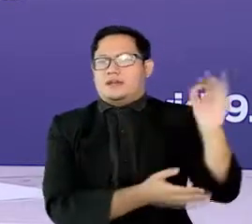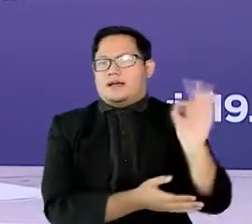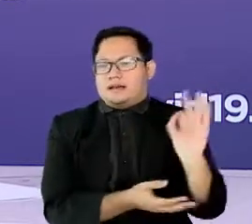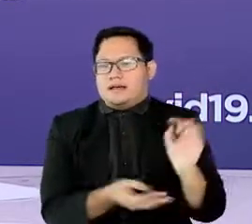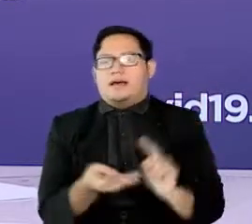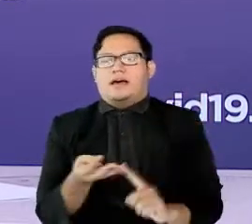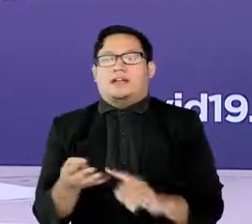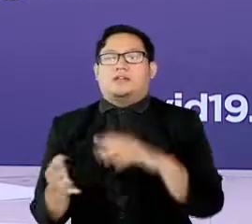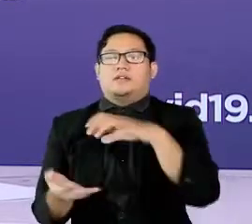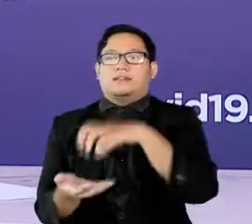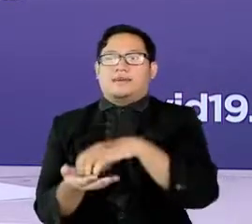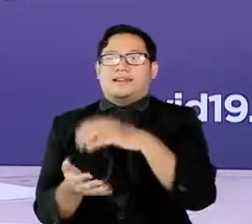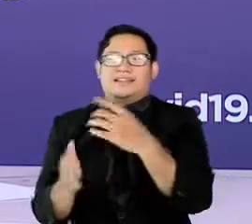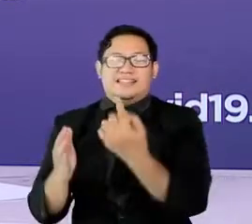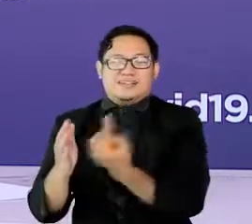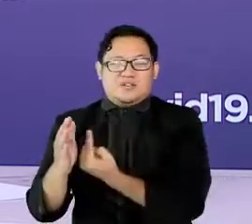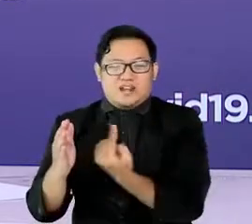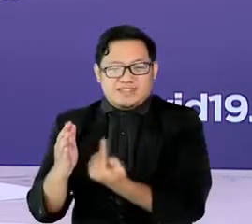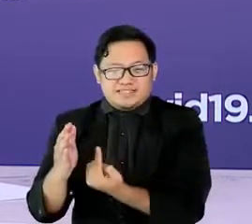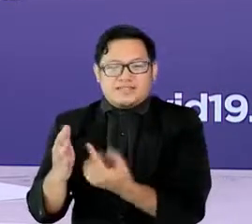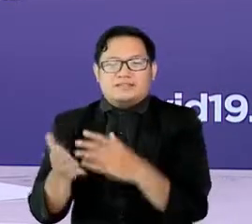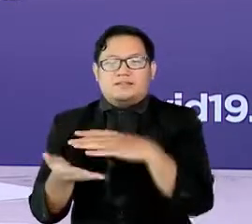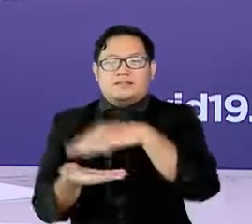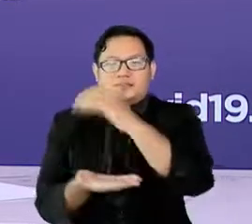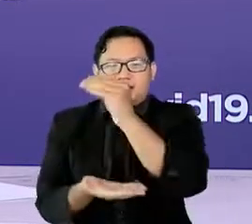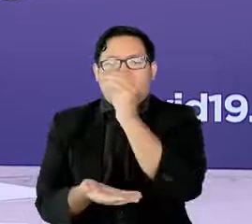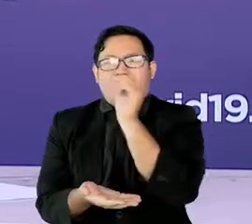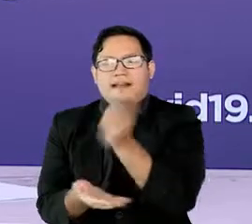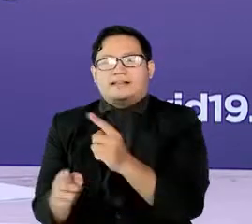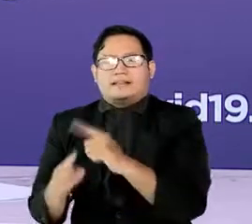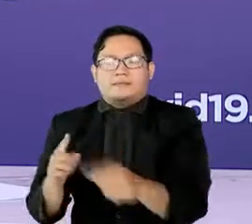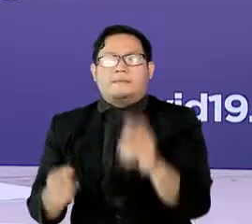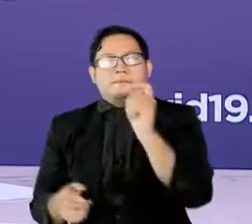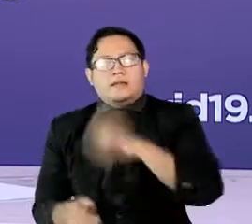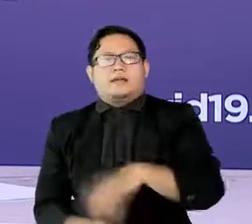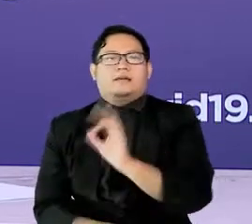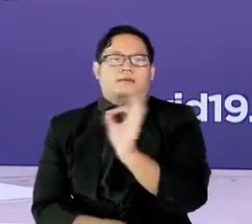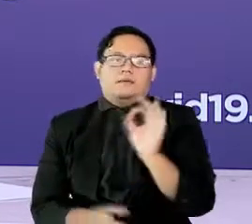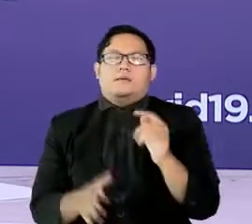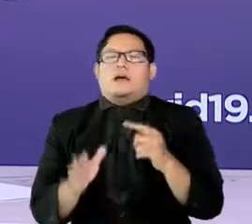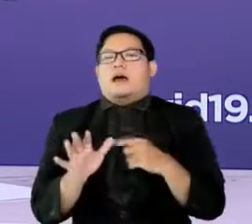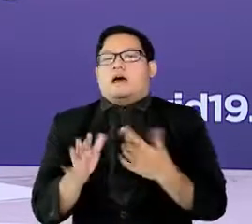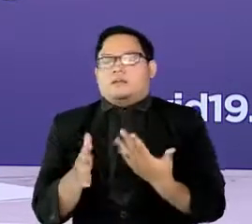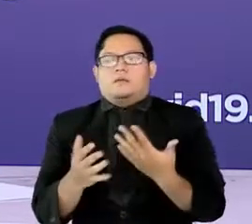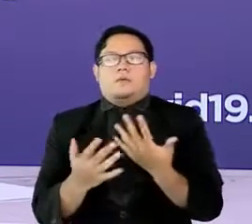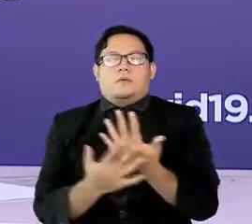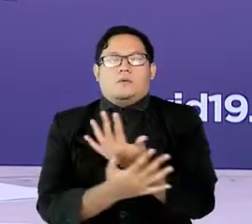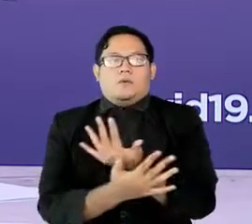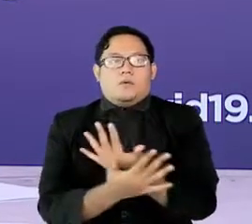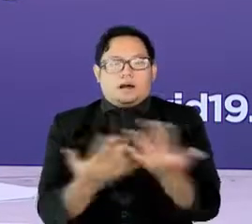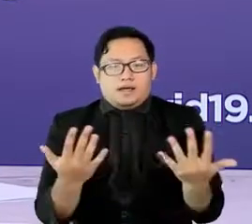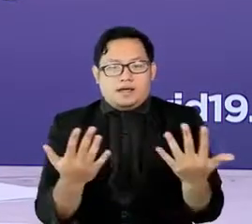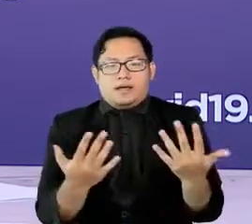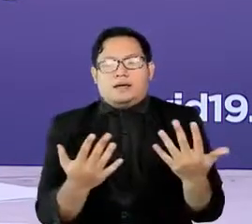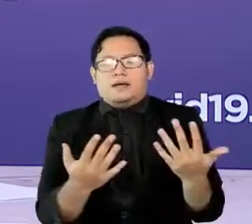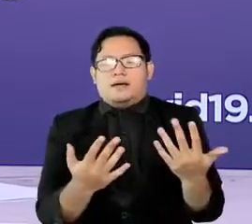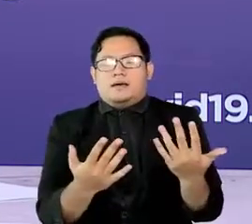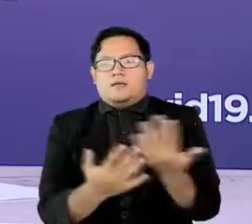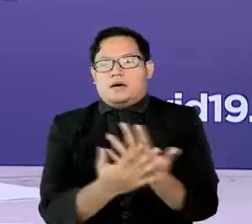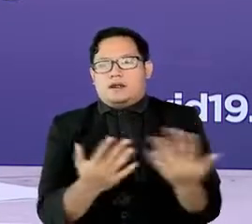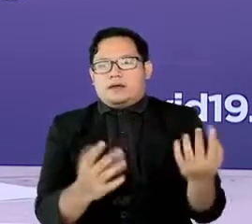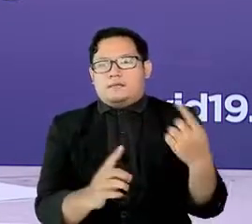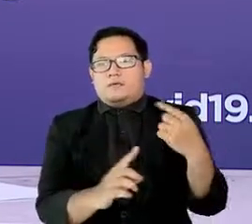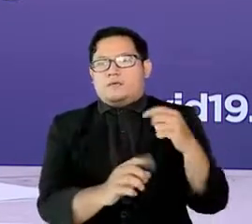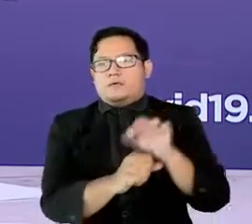isolasi terpusat namun tidak dimanfaatkan dengan baik, atau bisa karena penanganan warga yang terkena COVID-19 tidak